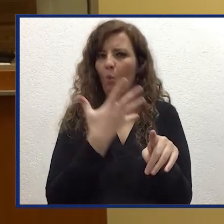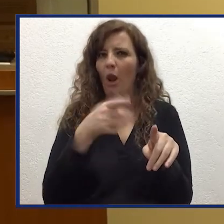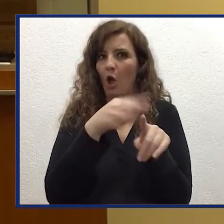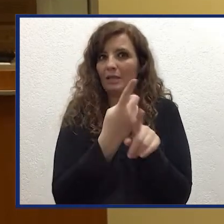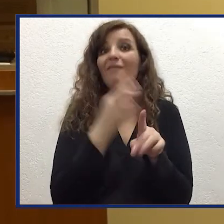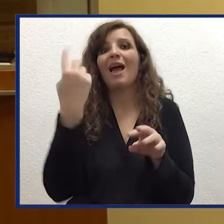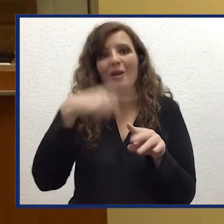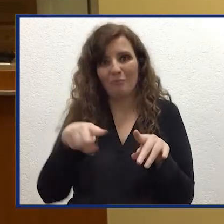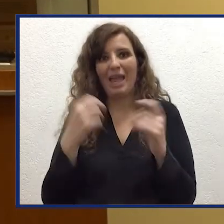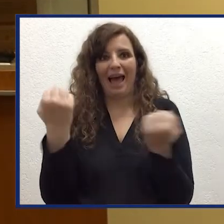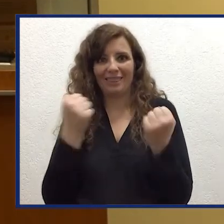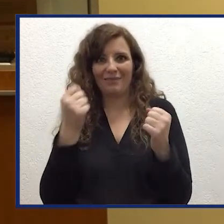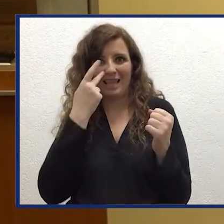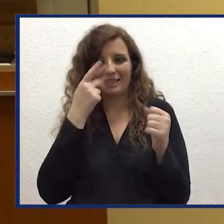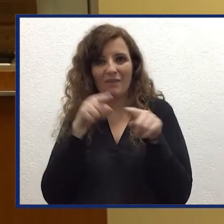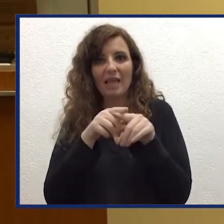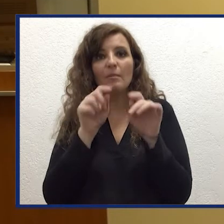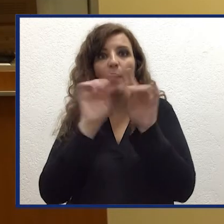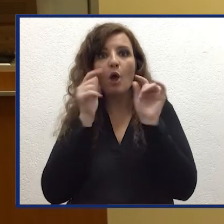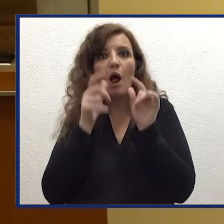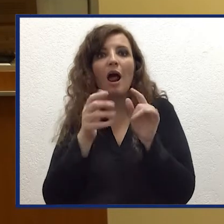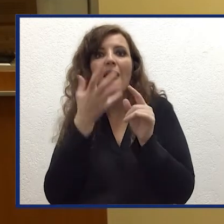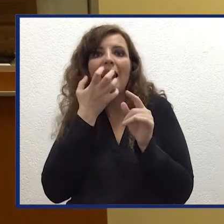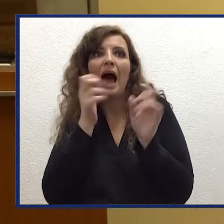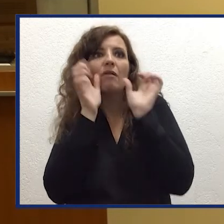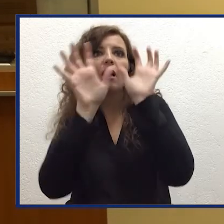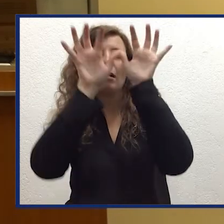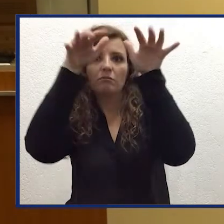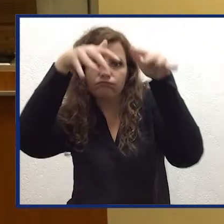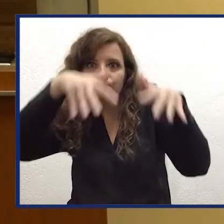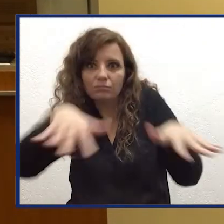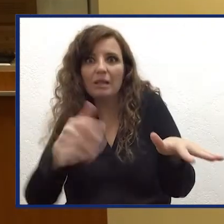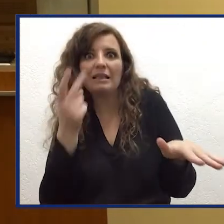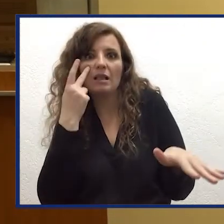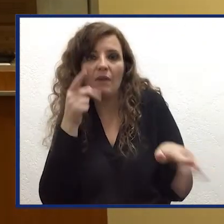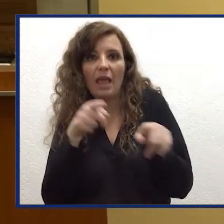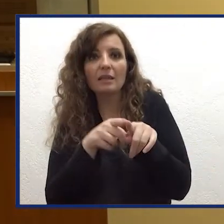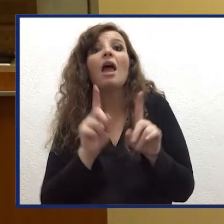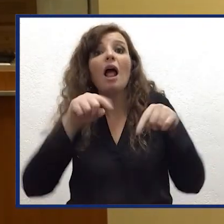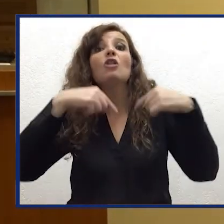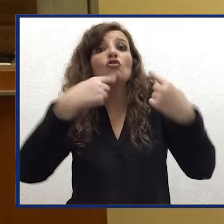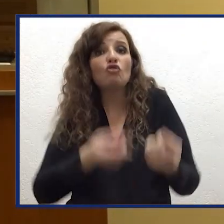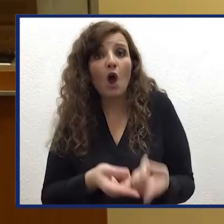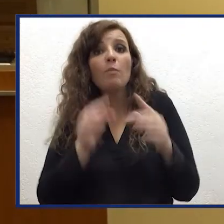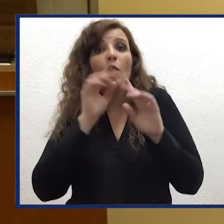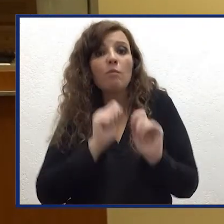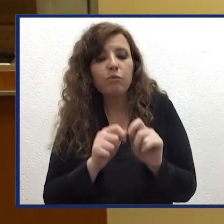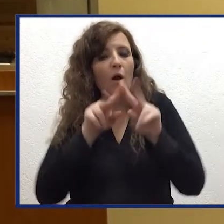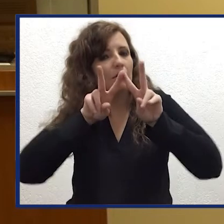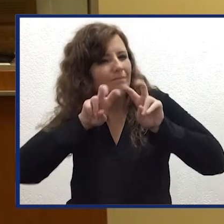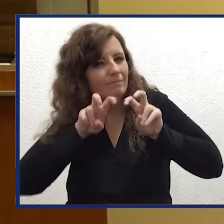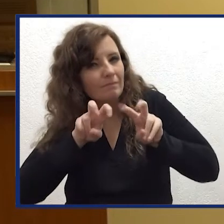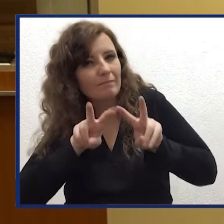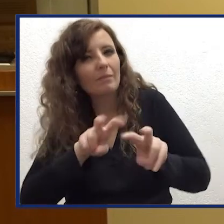'attività dello Stromboli in cui si vede appunto la colata ladica che può essere poi analizzata